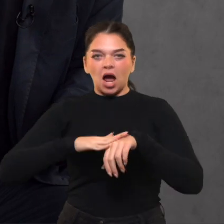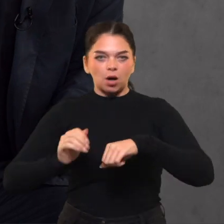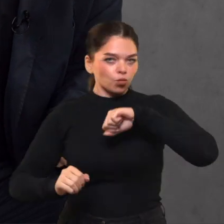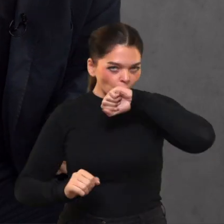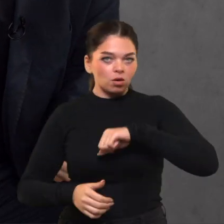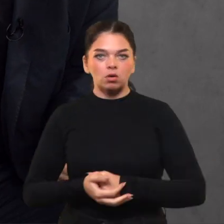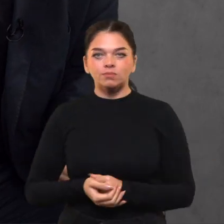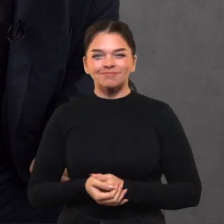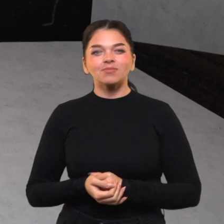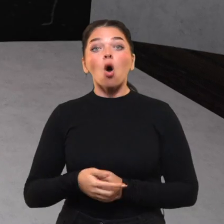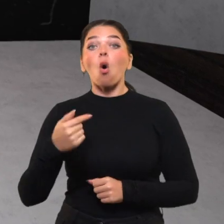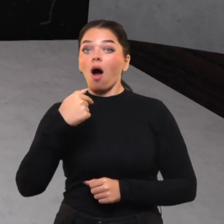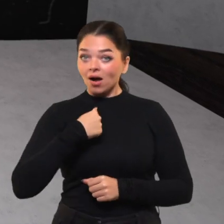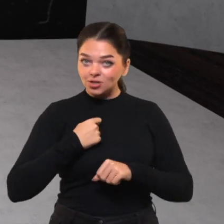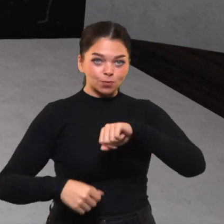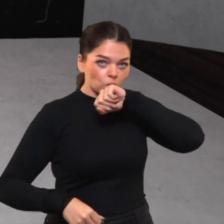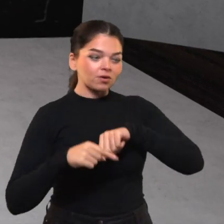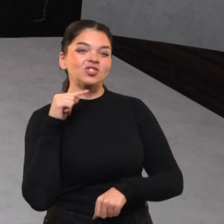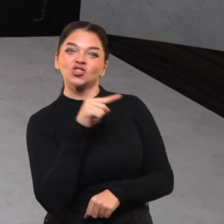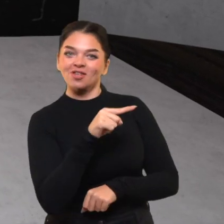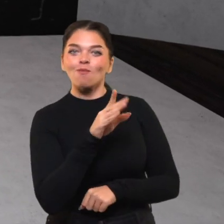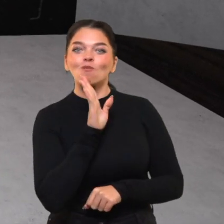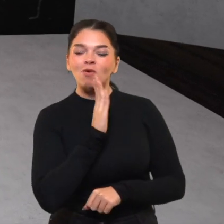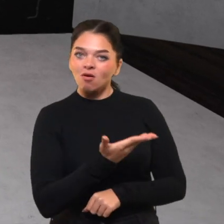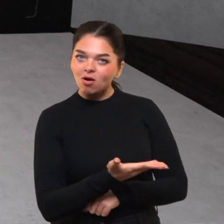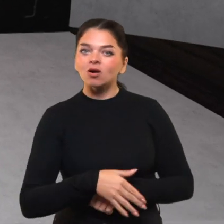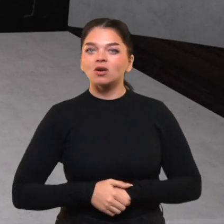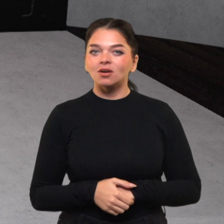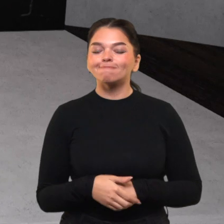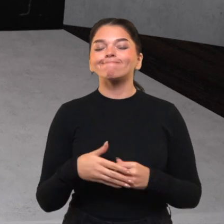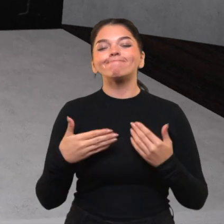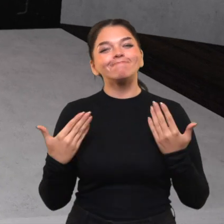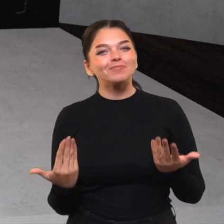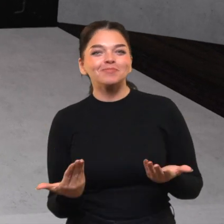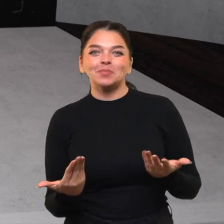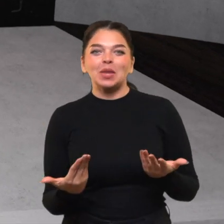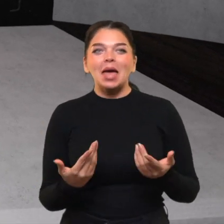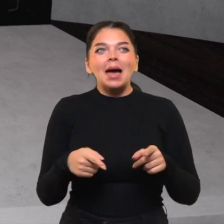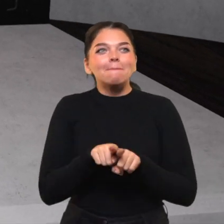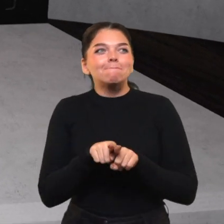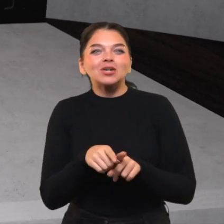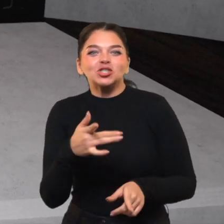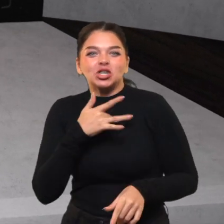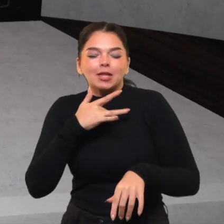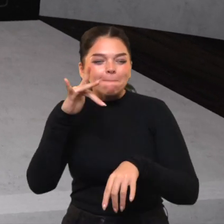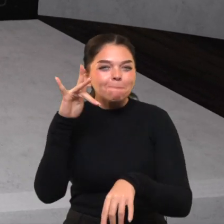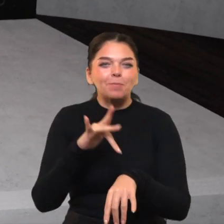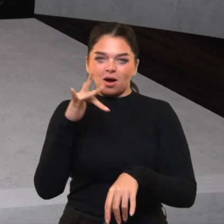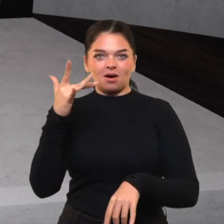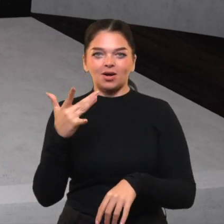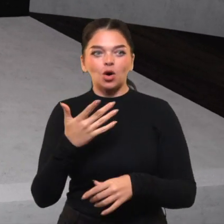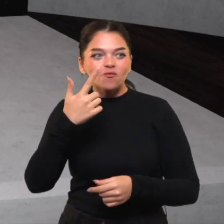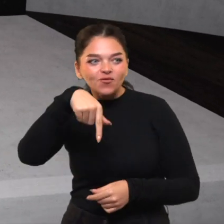O va, štai yra žmogus, kuriom aš bučiuoju ranką. Ir tas atrastė, va, užklupta